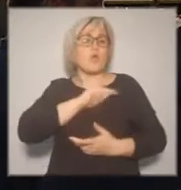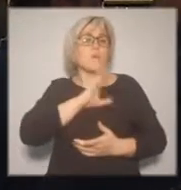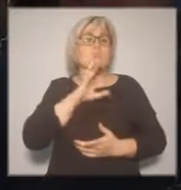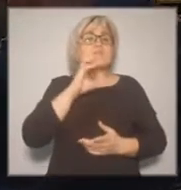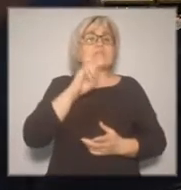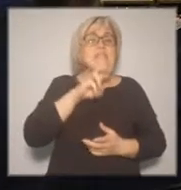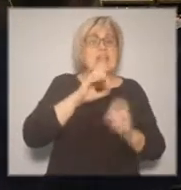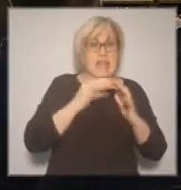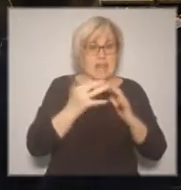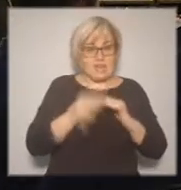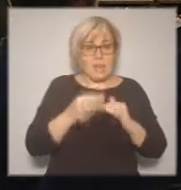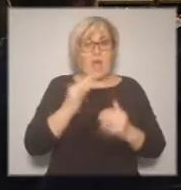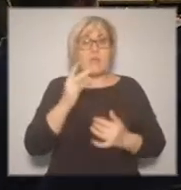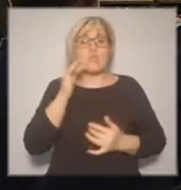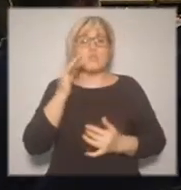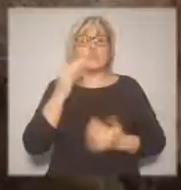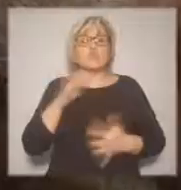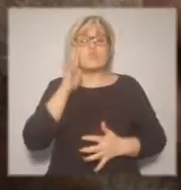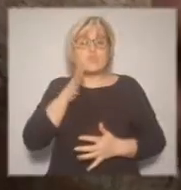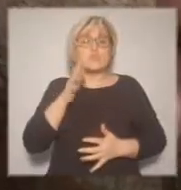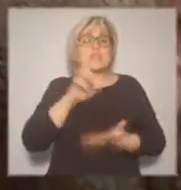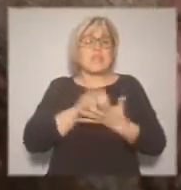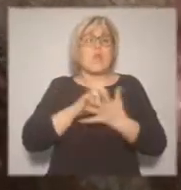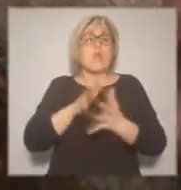задачи реализации уже уходят на кооператив.